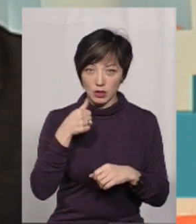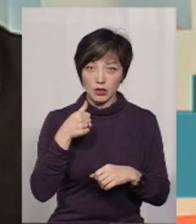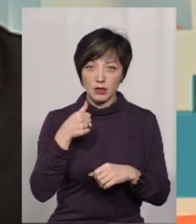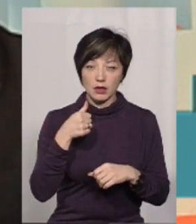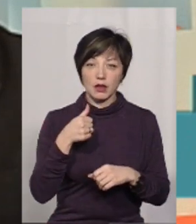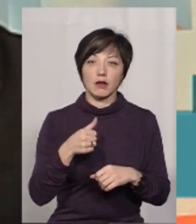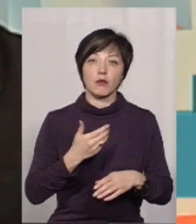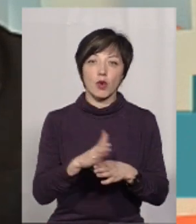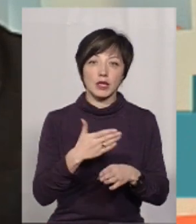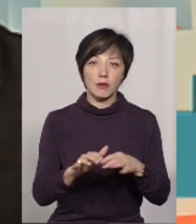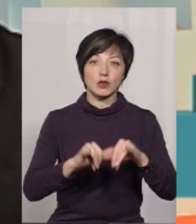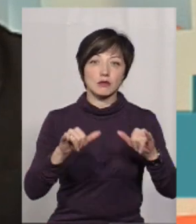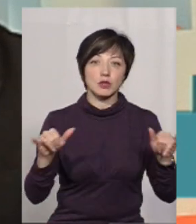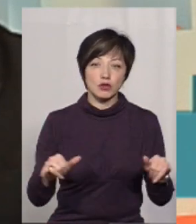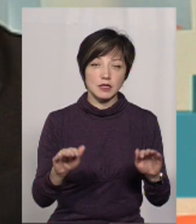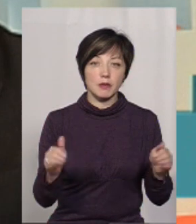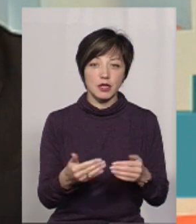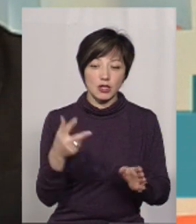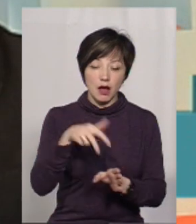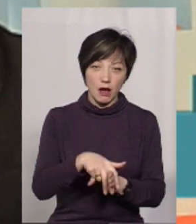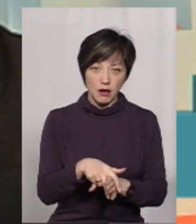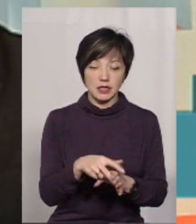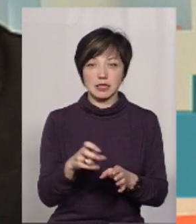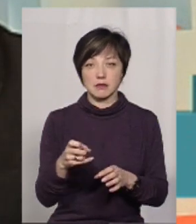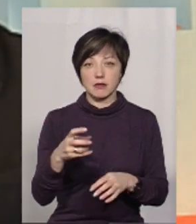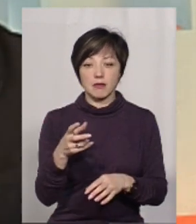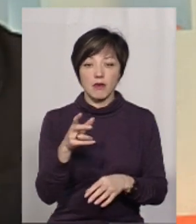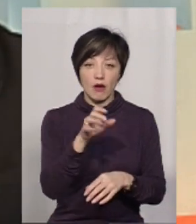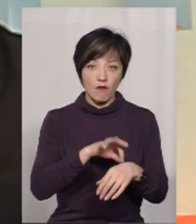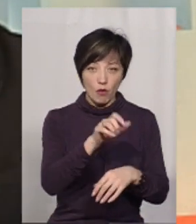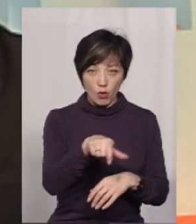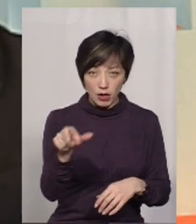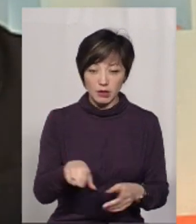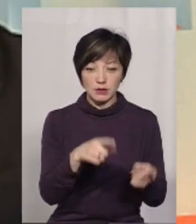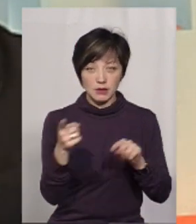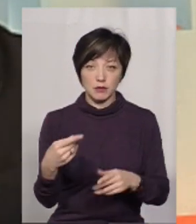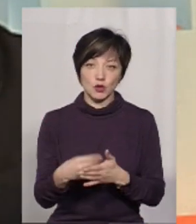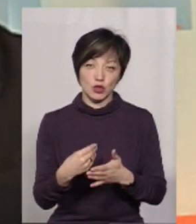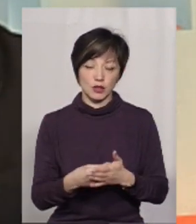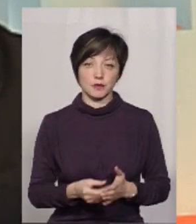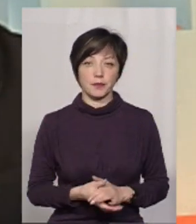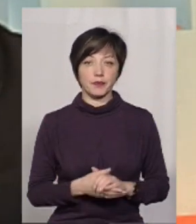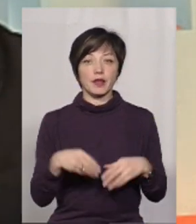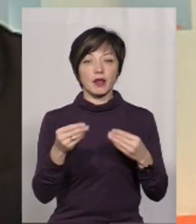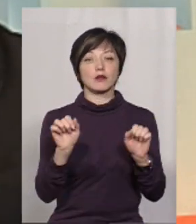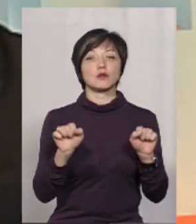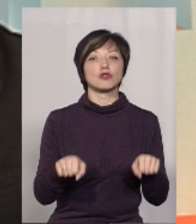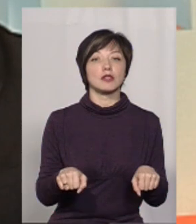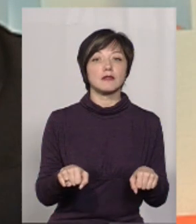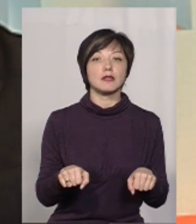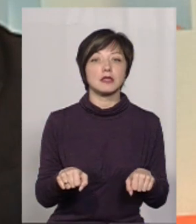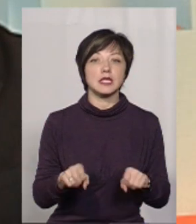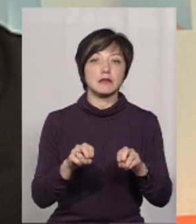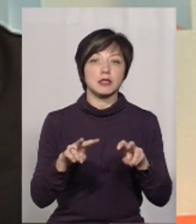поетапно збільшувати, таким чином зменшувати тягар з плеч пацієнта і таким чином дати можливість